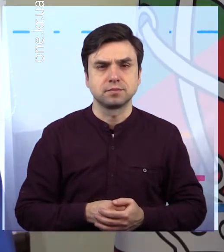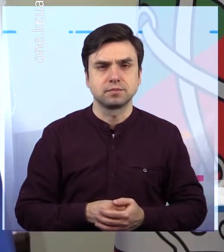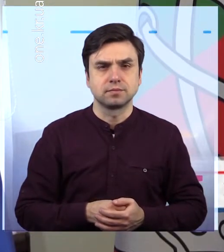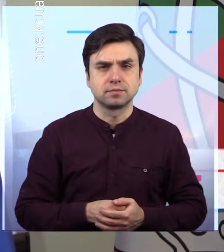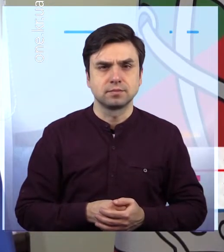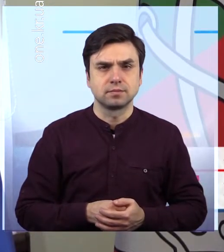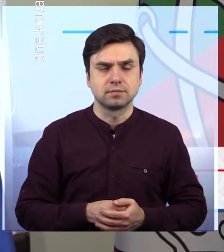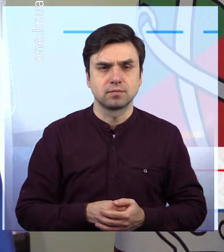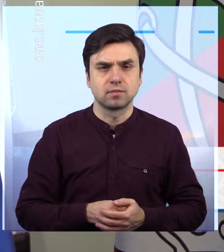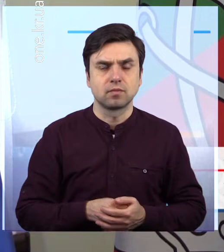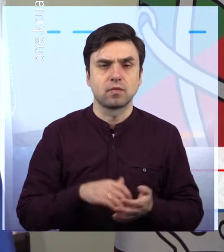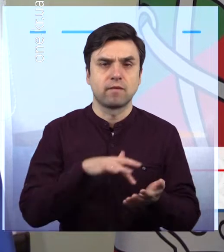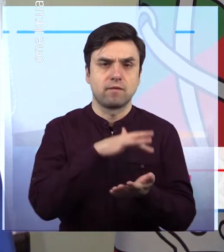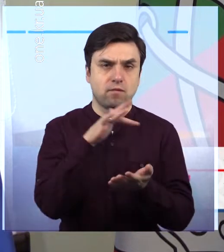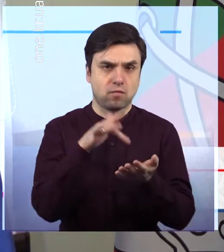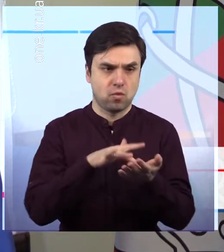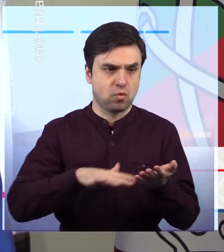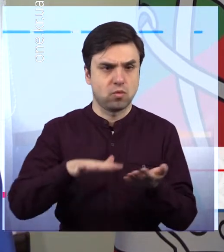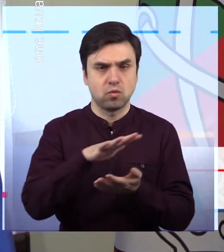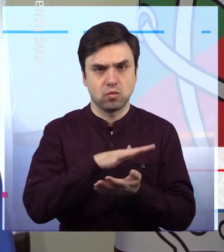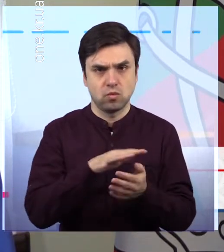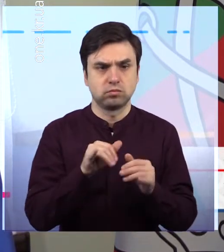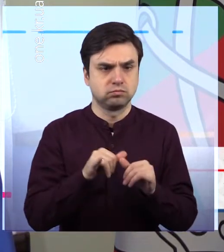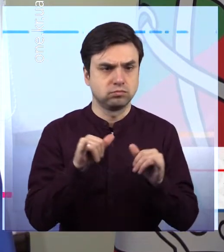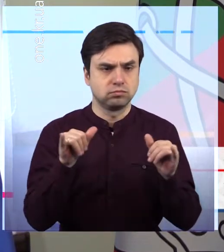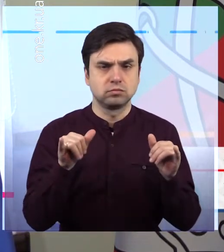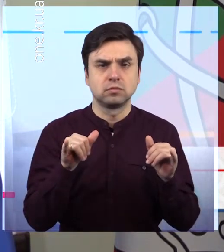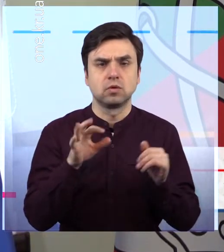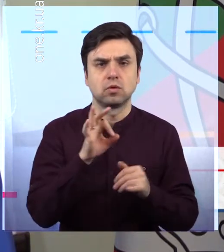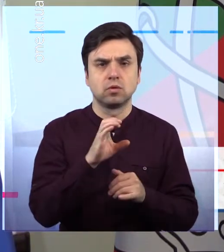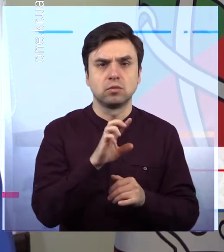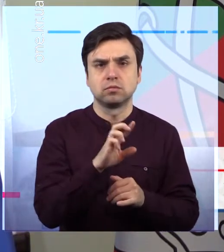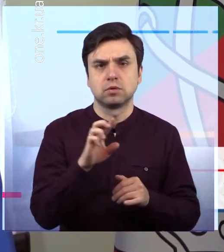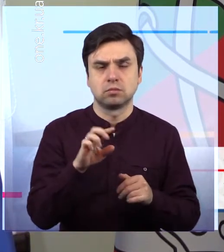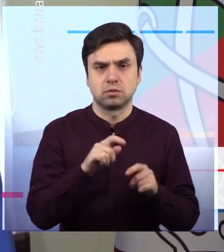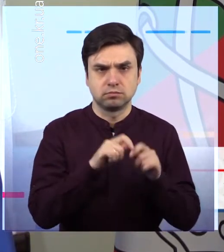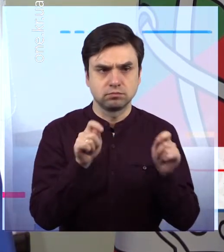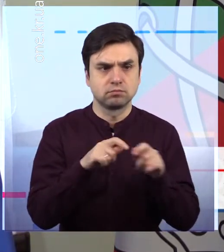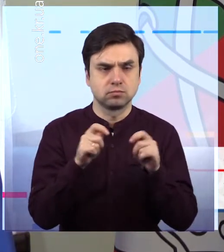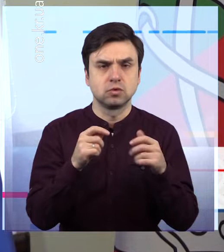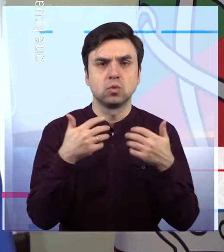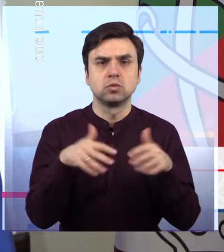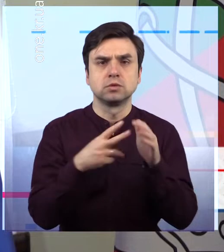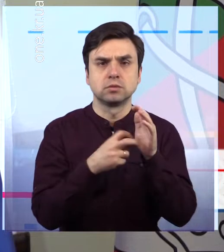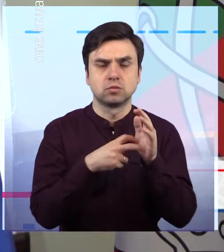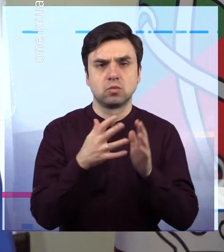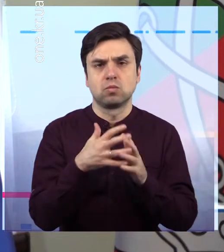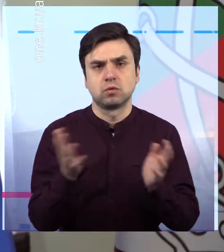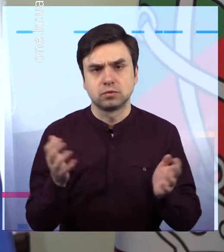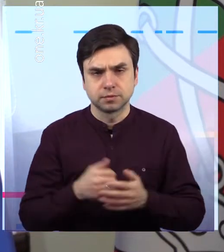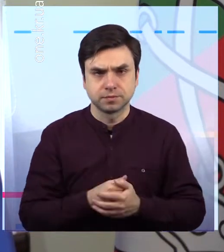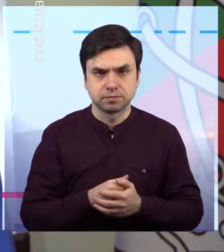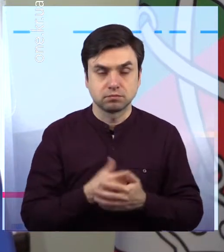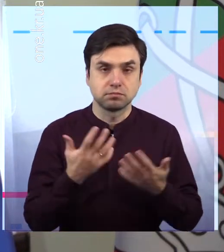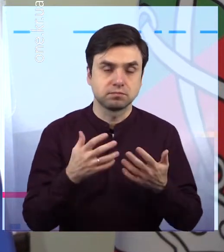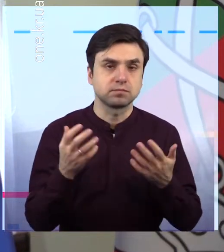В місті розвивається саме створення ОСББ, вже більше 700 чоловік. І вона вийде, що